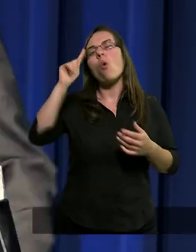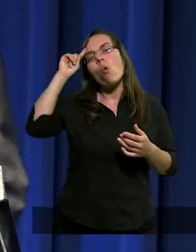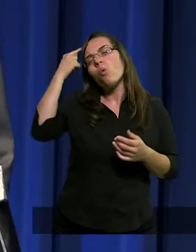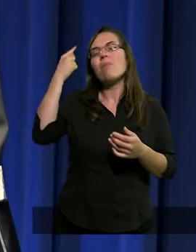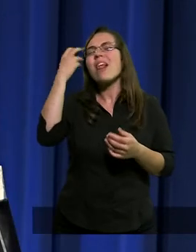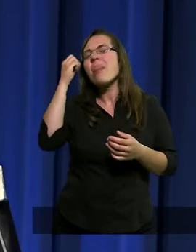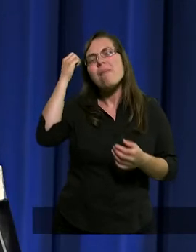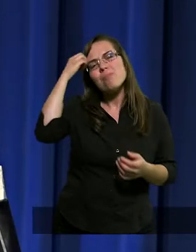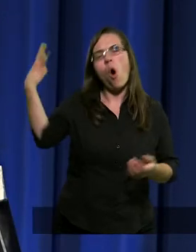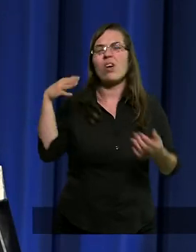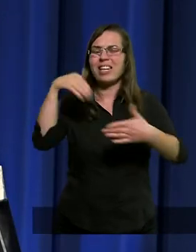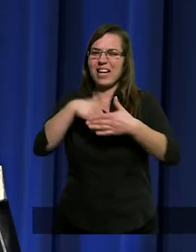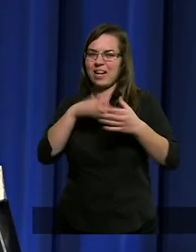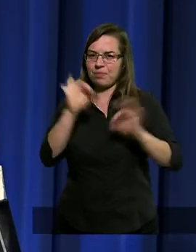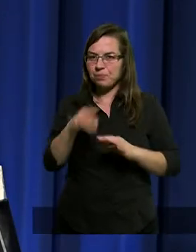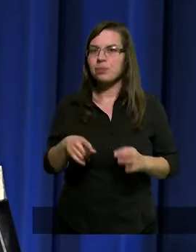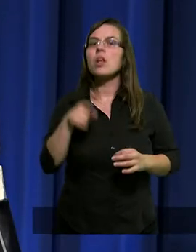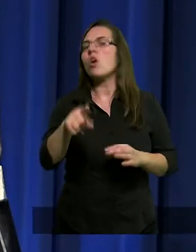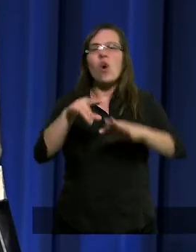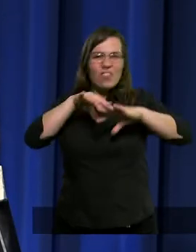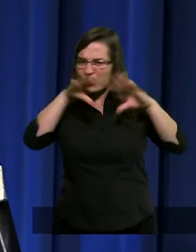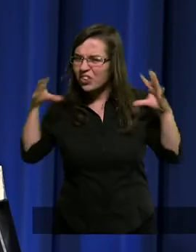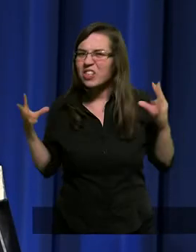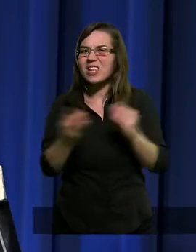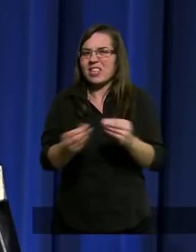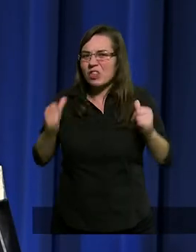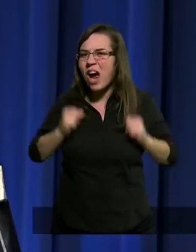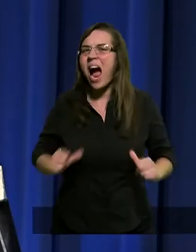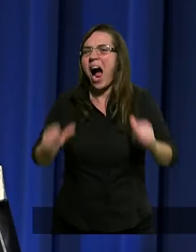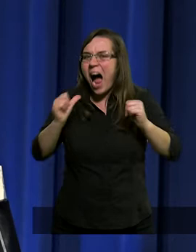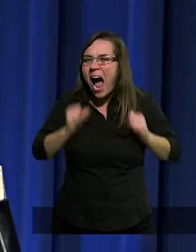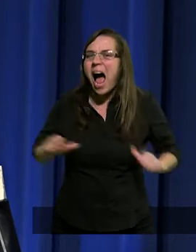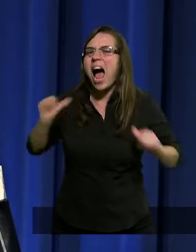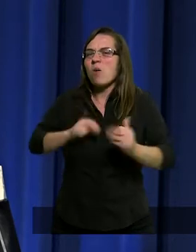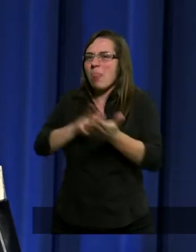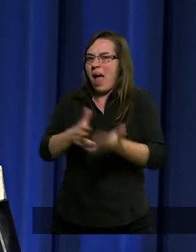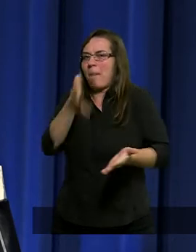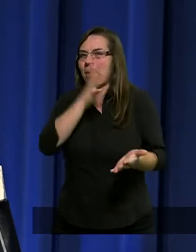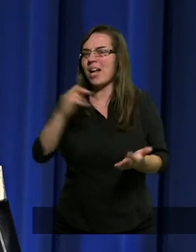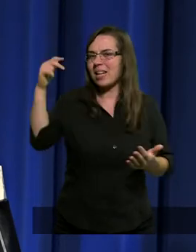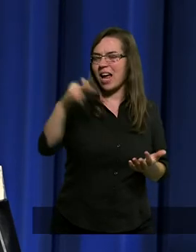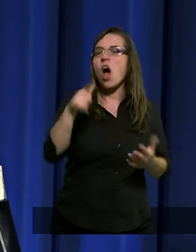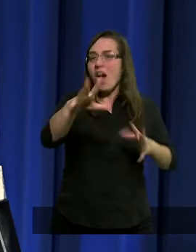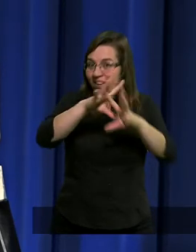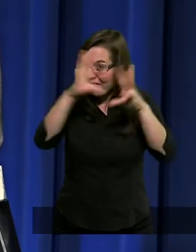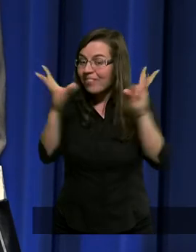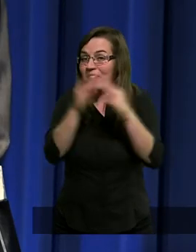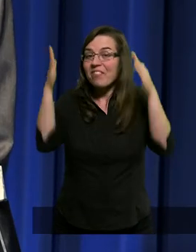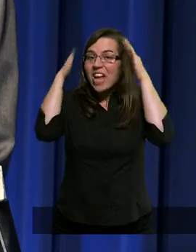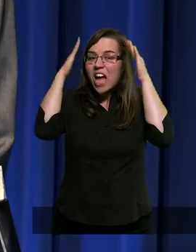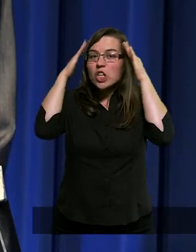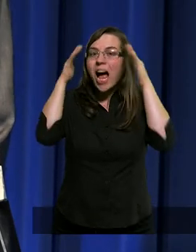głupich oczywiście. One wszystkie czekały na Mesjasza. One wszystkie